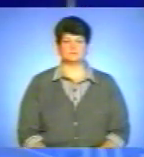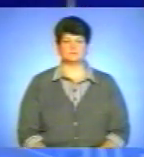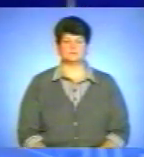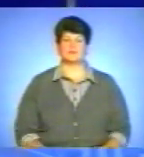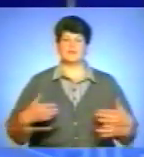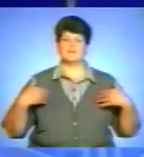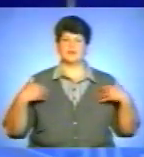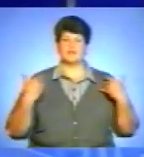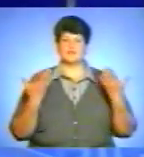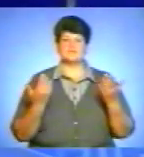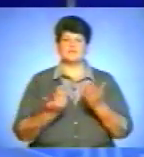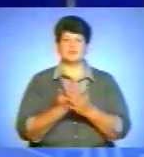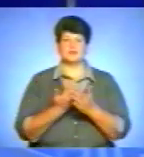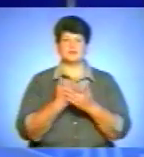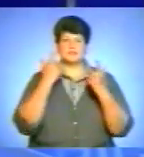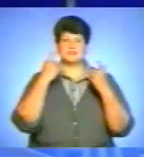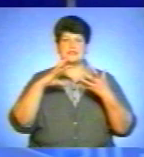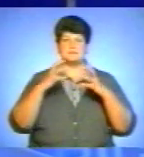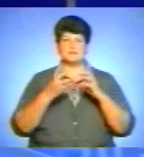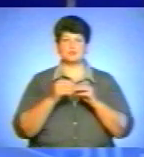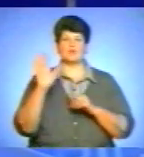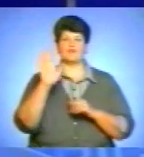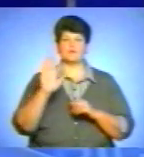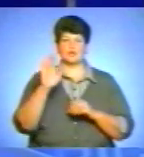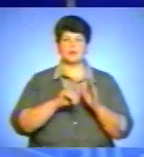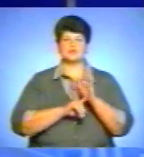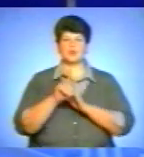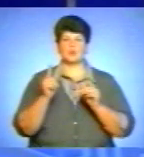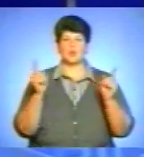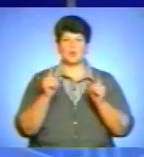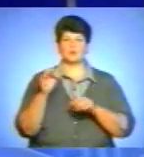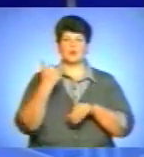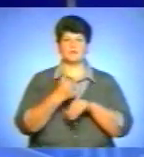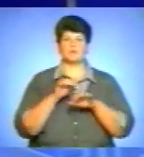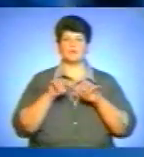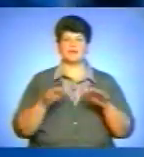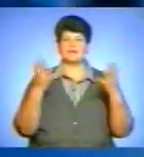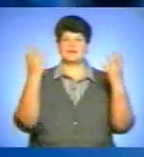Вітаю вас в ефірі інформаційний підсумок вівторка. На початку коротко про головні події дня.